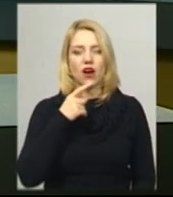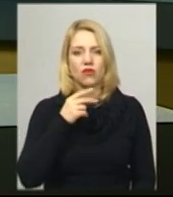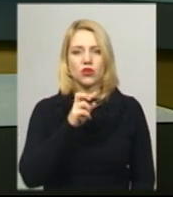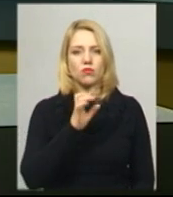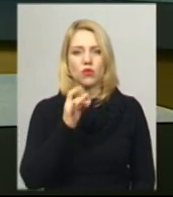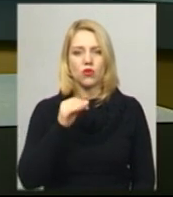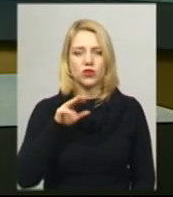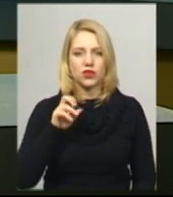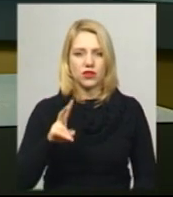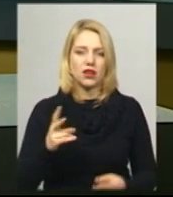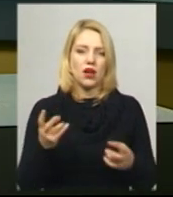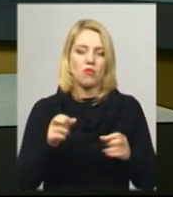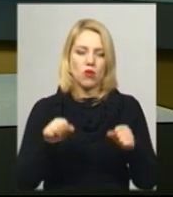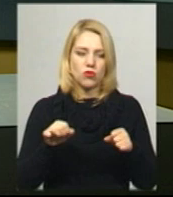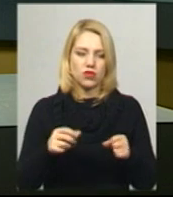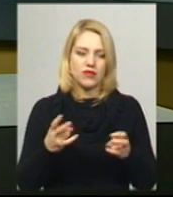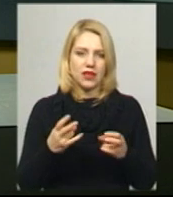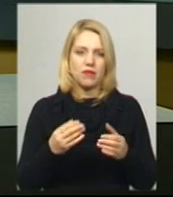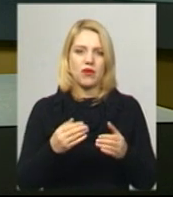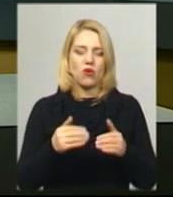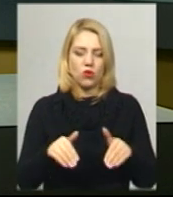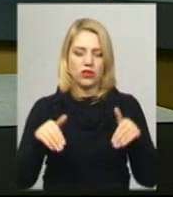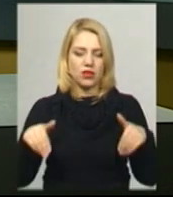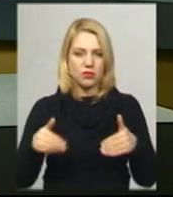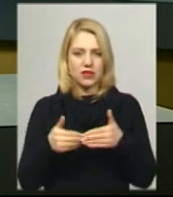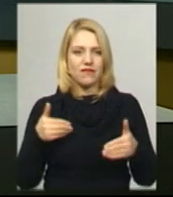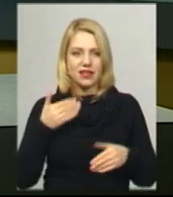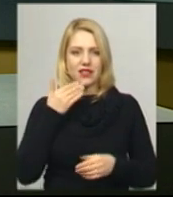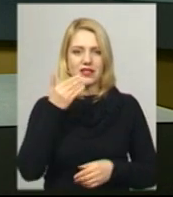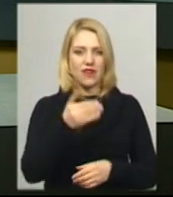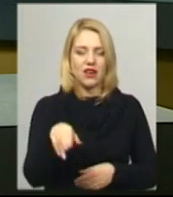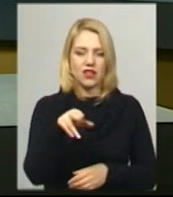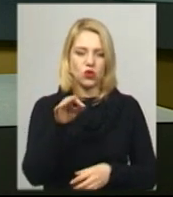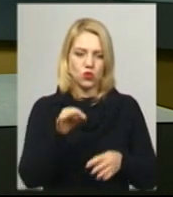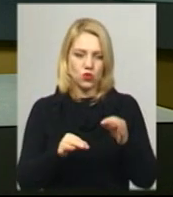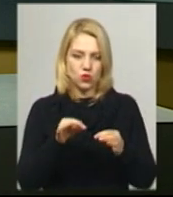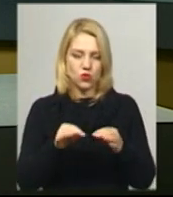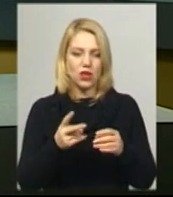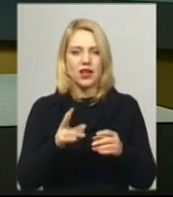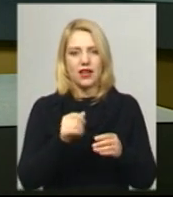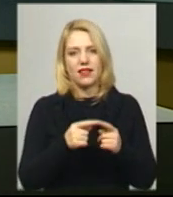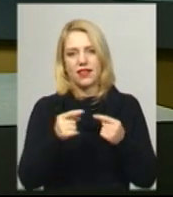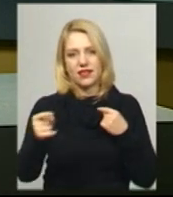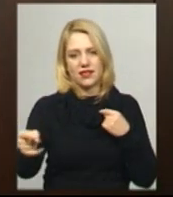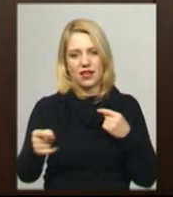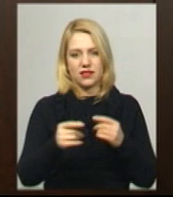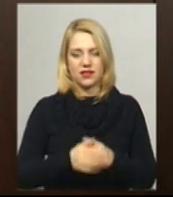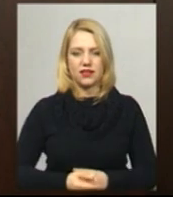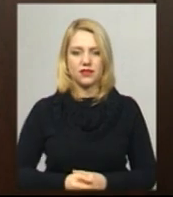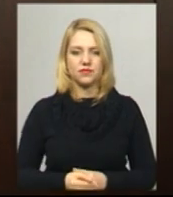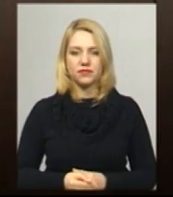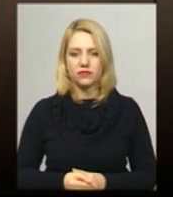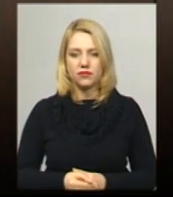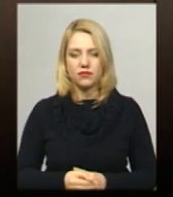Болотін, по можливості утримуватися від звернення до суду та перейти на дистанційне утримання необхідної інформації. На